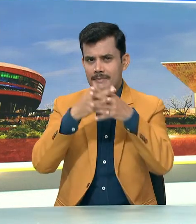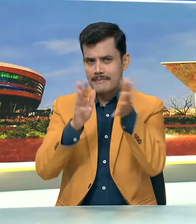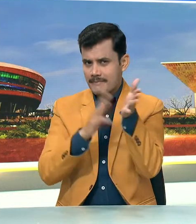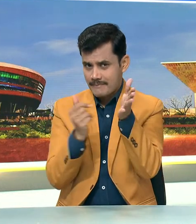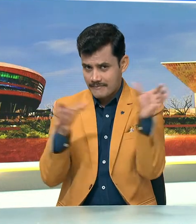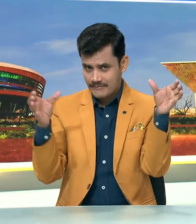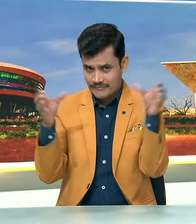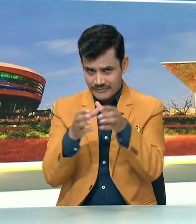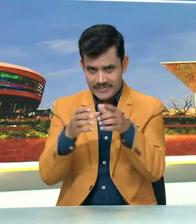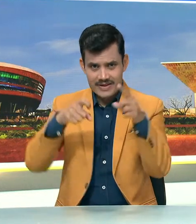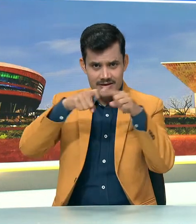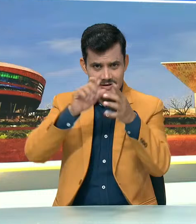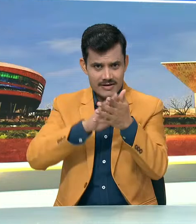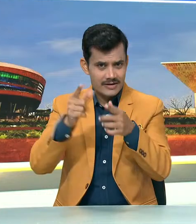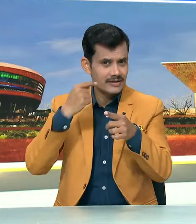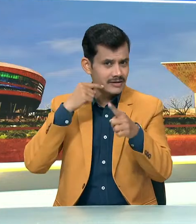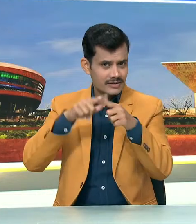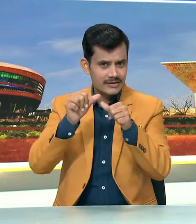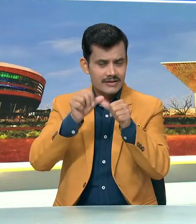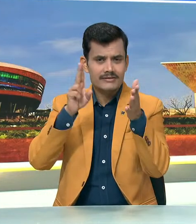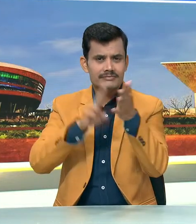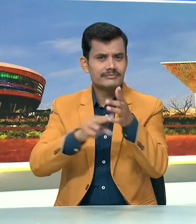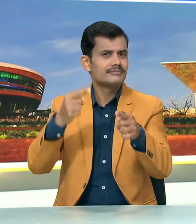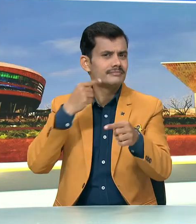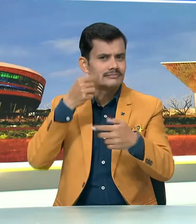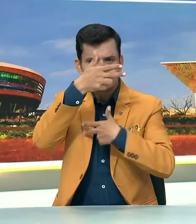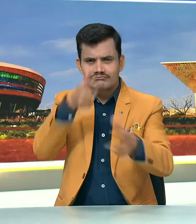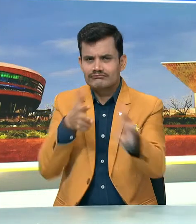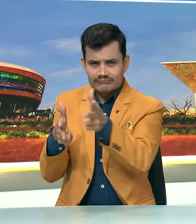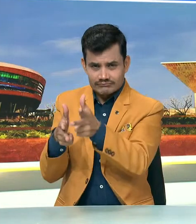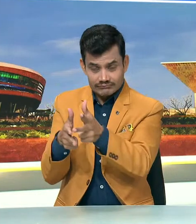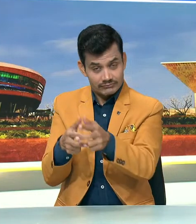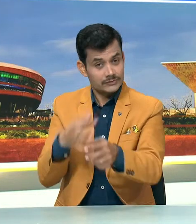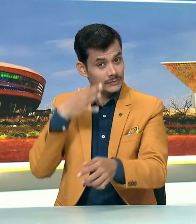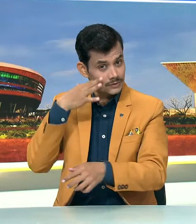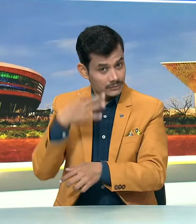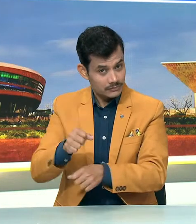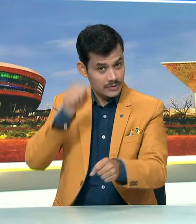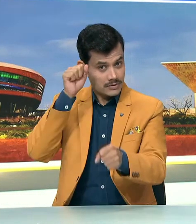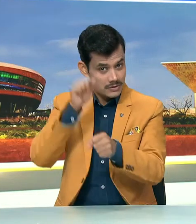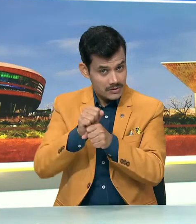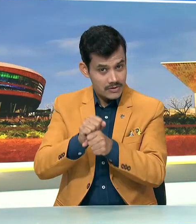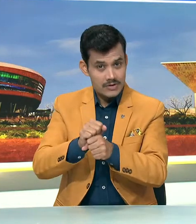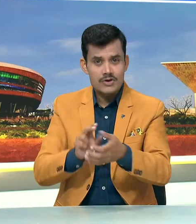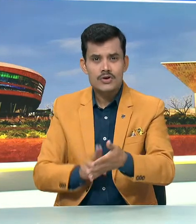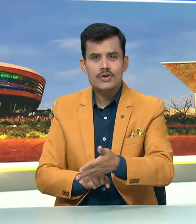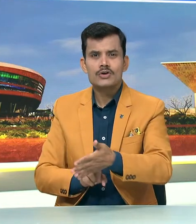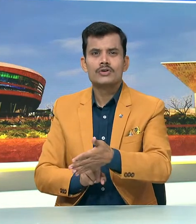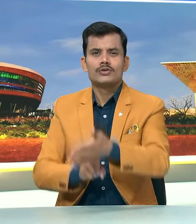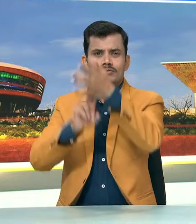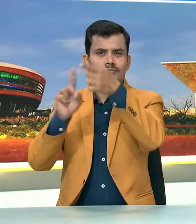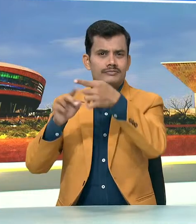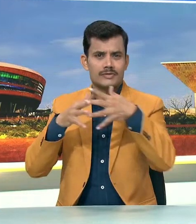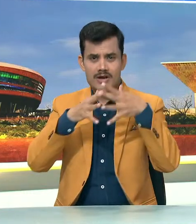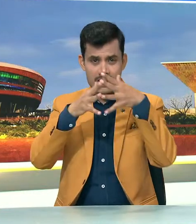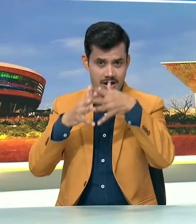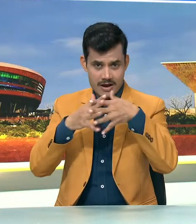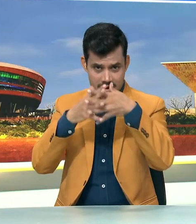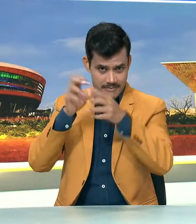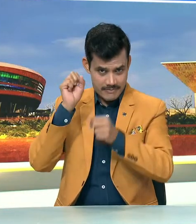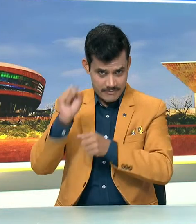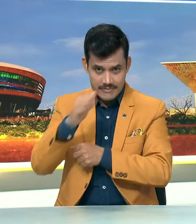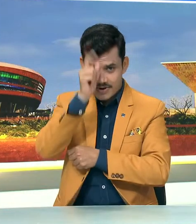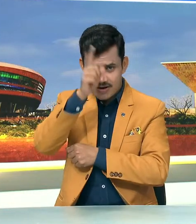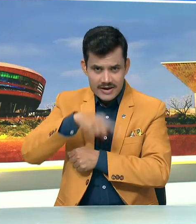बा अमेरिका में भारती एमिशनों को